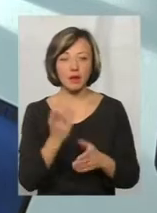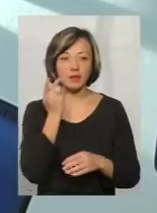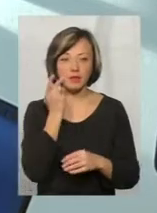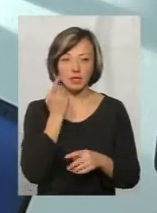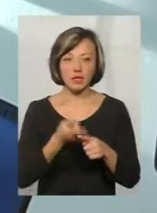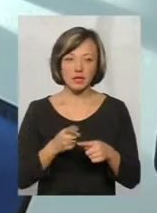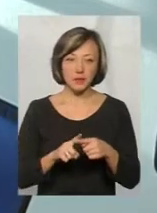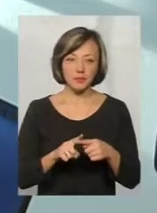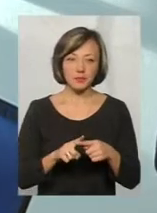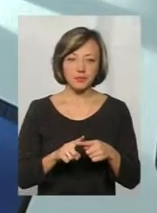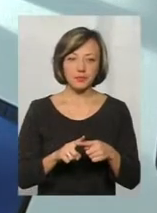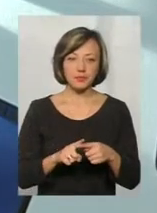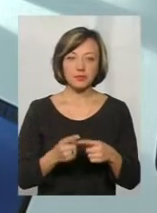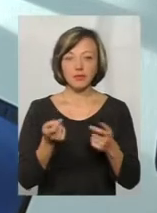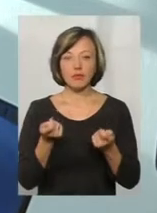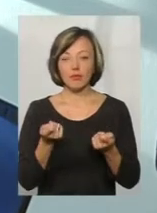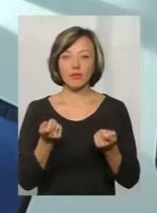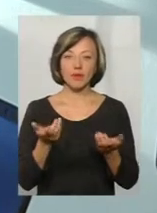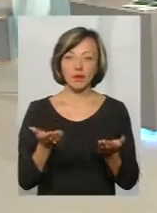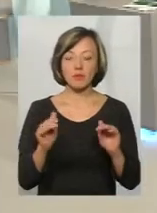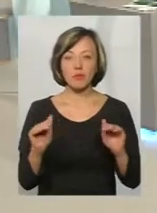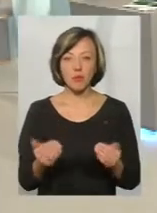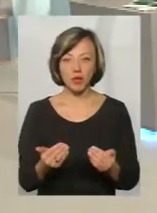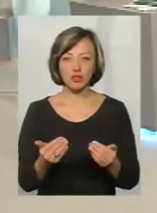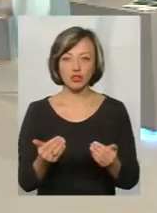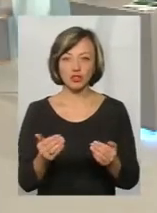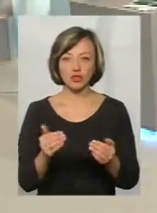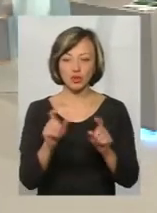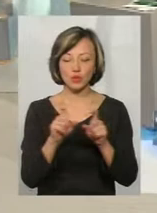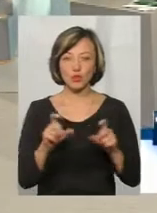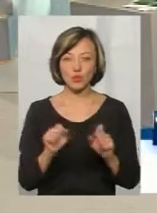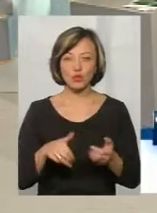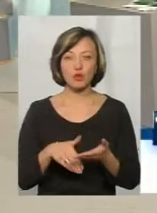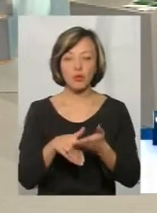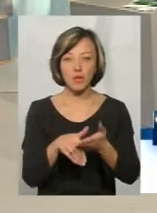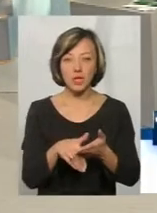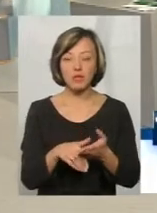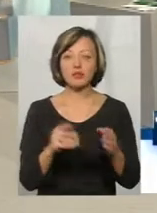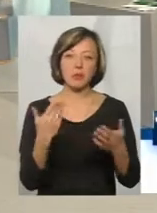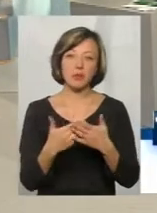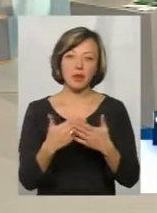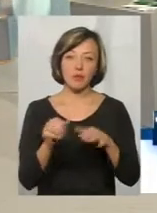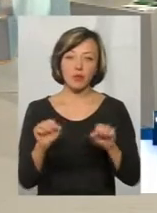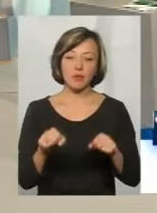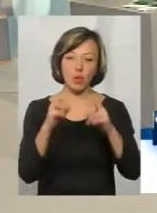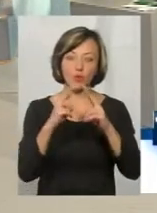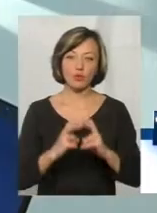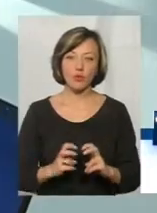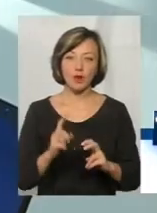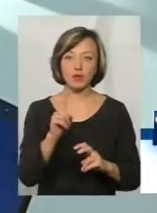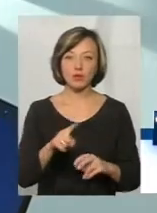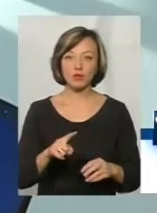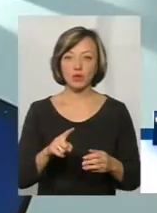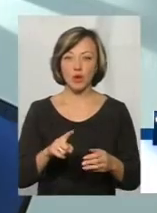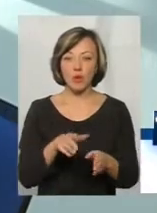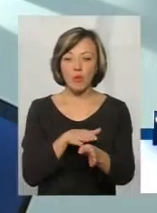значно менші структури, які можуть їм допомогти, щоб вони, наприклад, могли проаналізувати ту купу